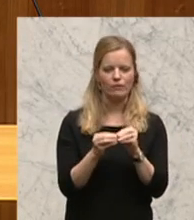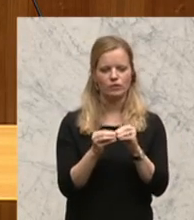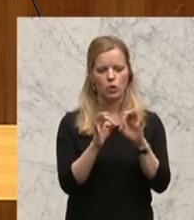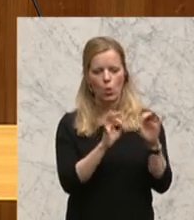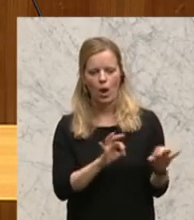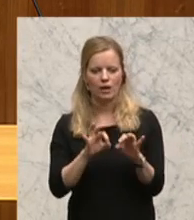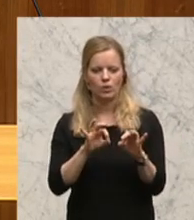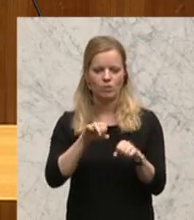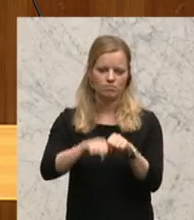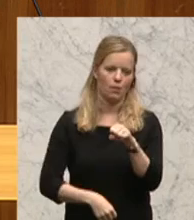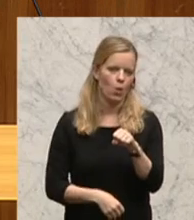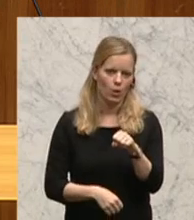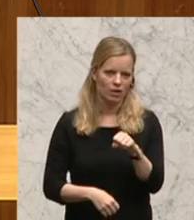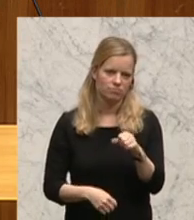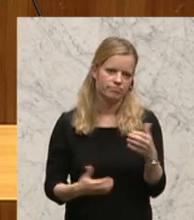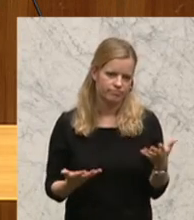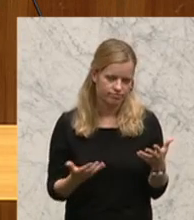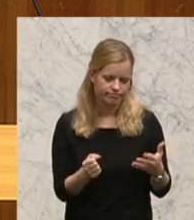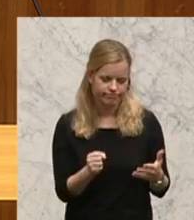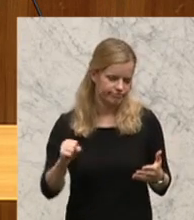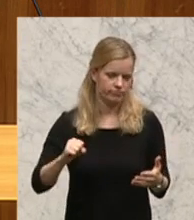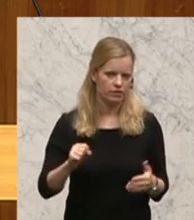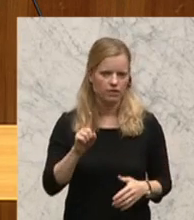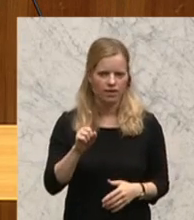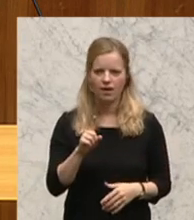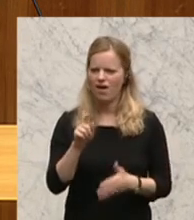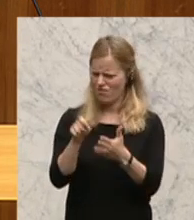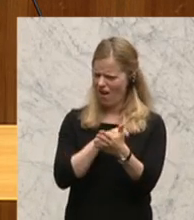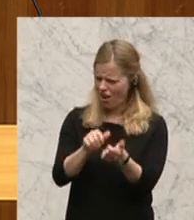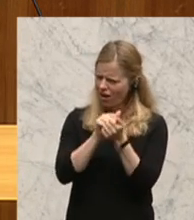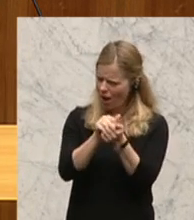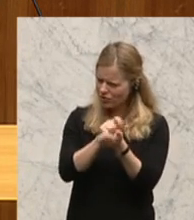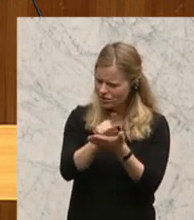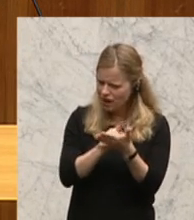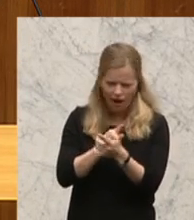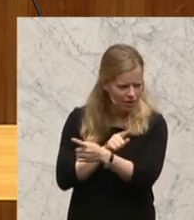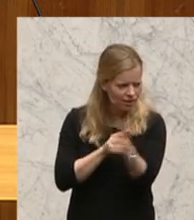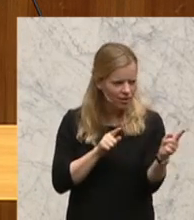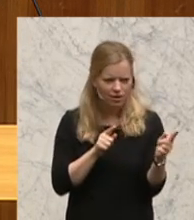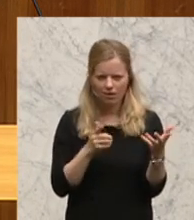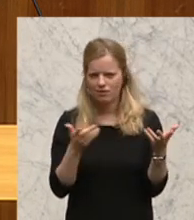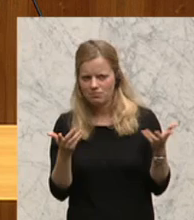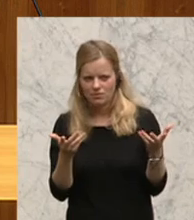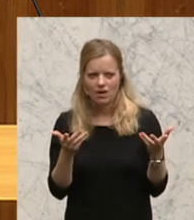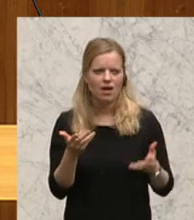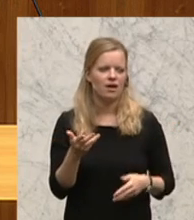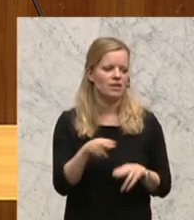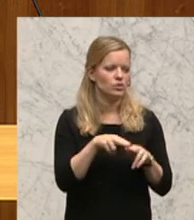schon, dass man auch in Wahlkampfzeiten verlockt ist. Möglicherweise auch Nationalratspräsidentinnen sind nur Abgeordnete einer Fraktion.